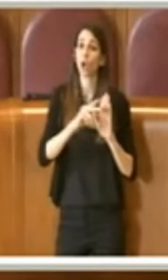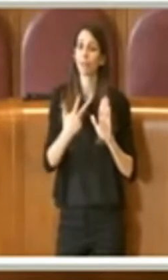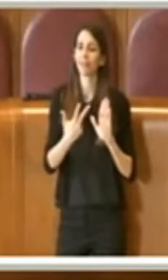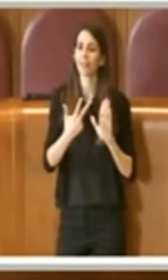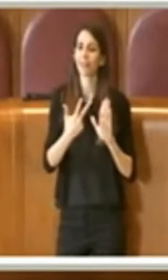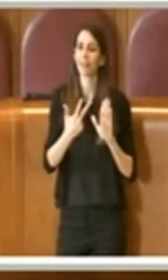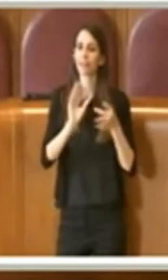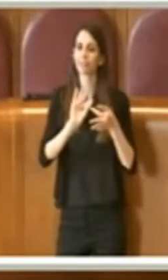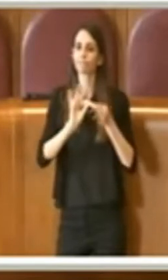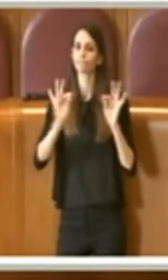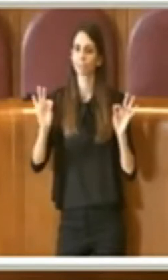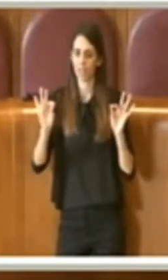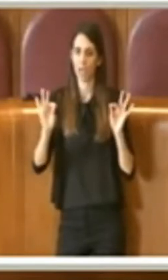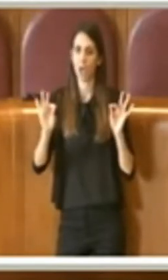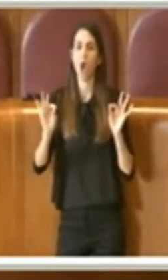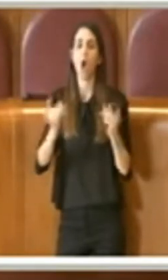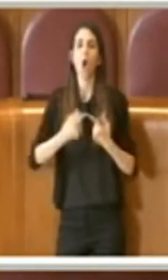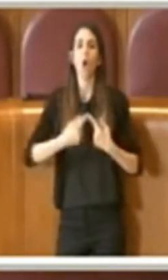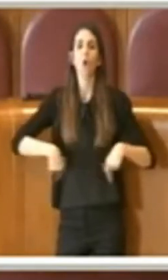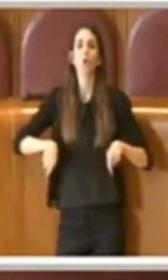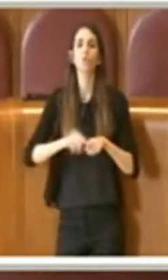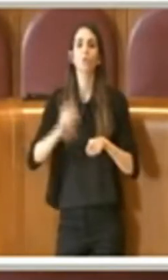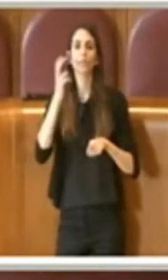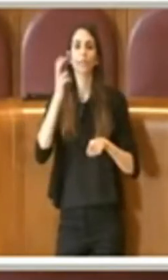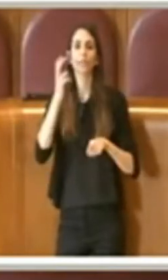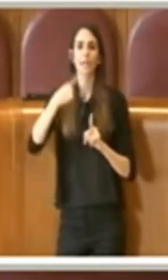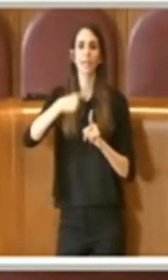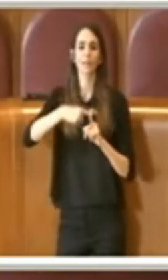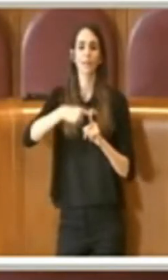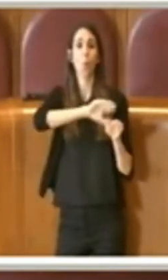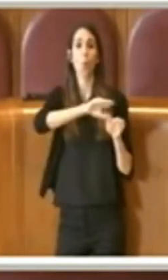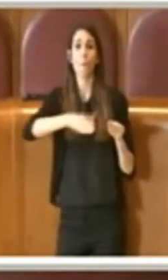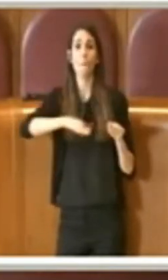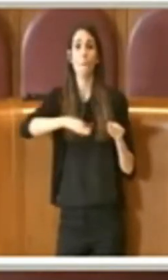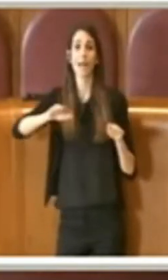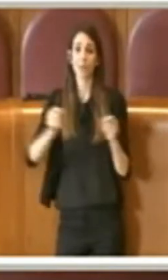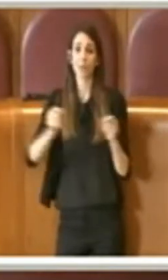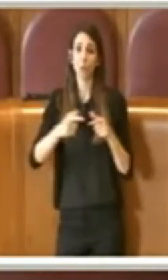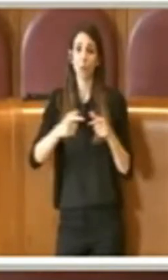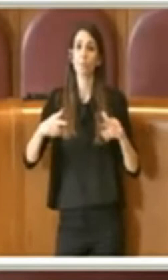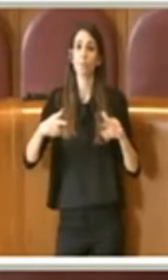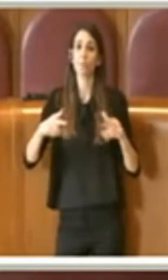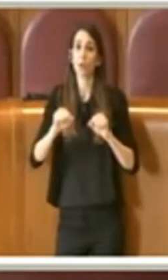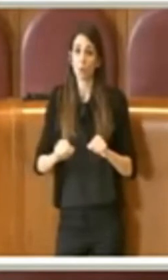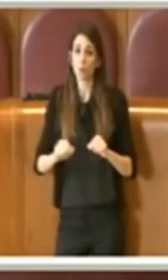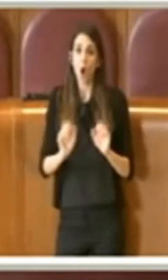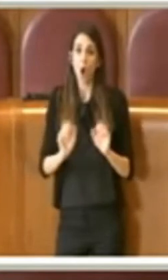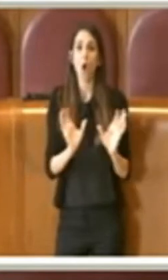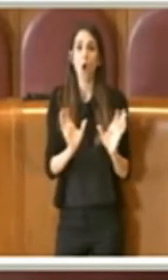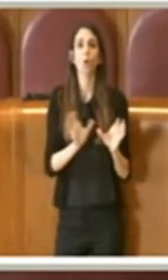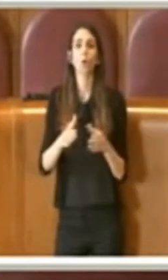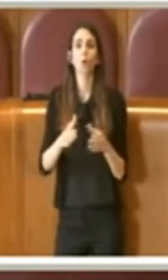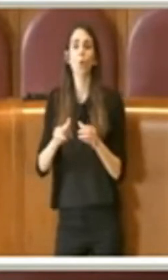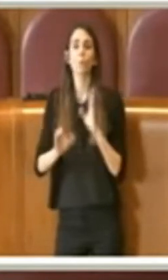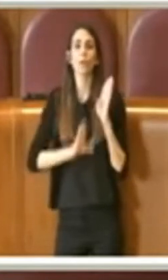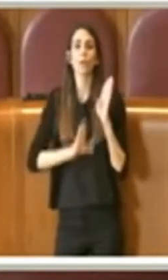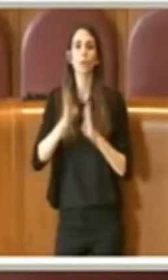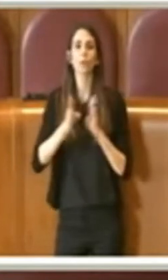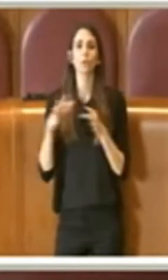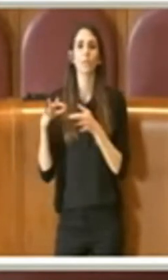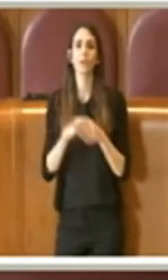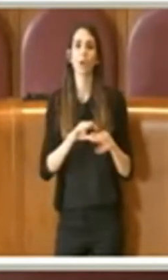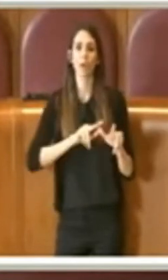testo La consulta del paesaggio urbano può essere articolato in organismi consultivi municipali.